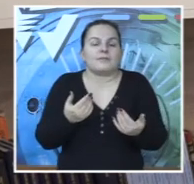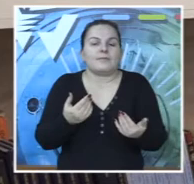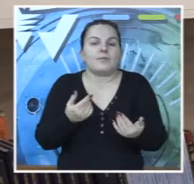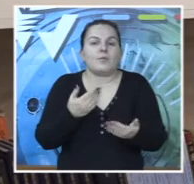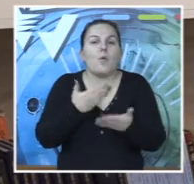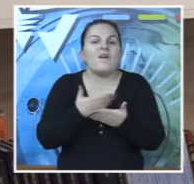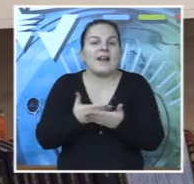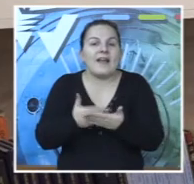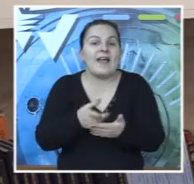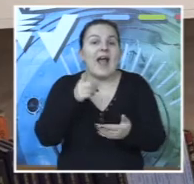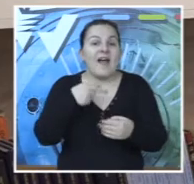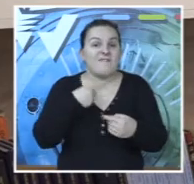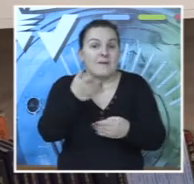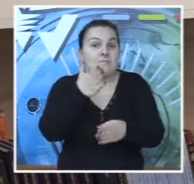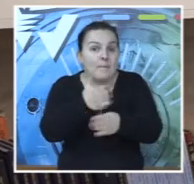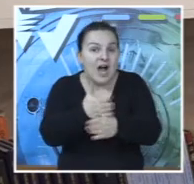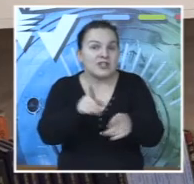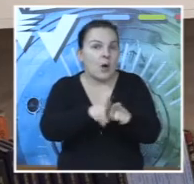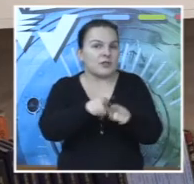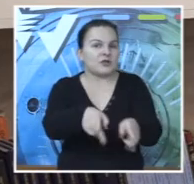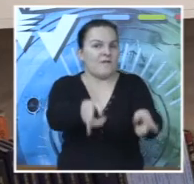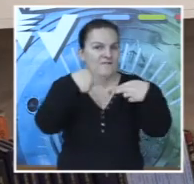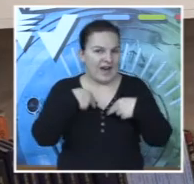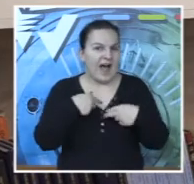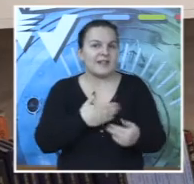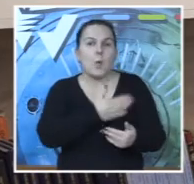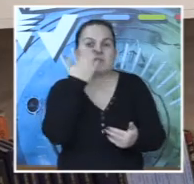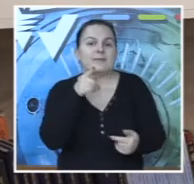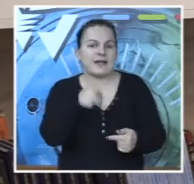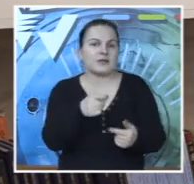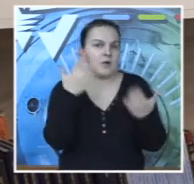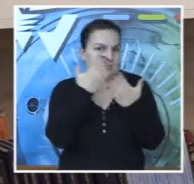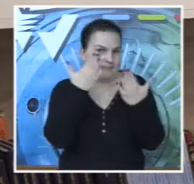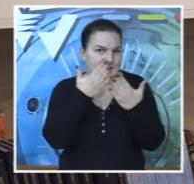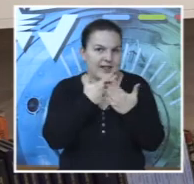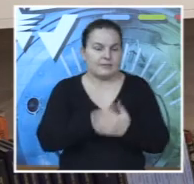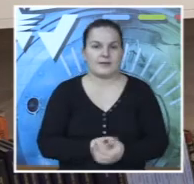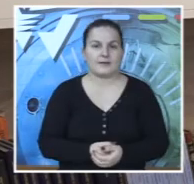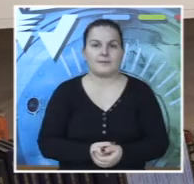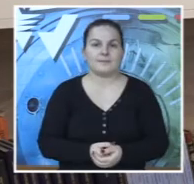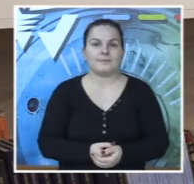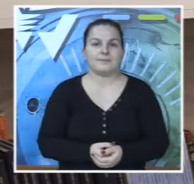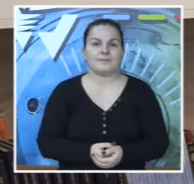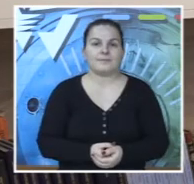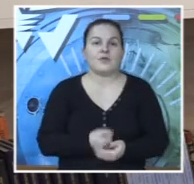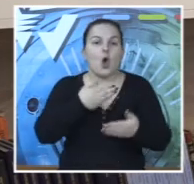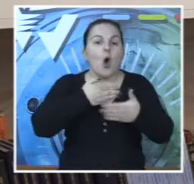pomažete, a on vam uzvraća na to, dakle uzvraća nekim uspesima iz tog predmeta, pre svega,